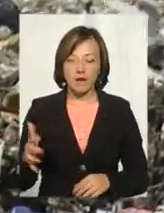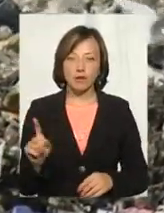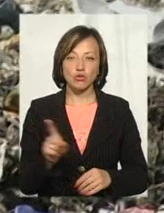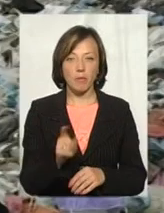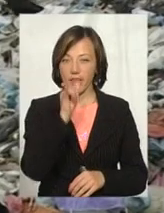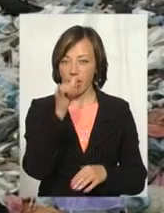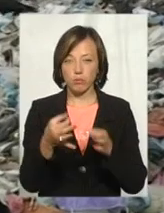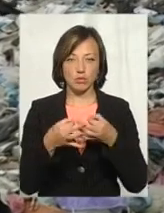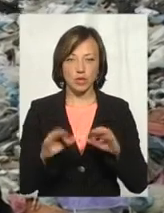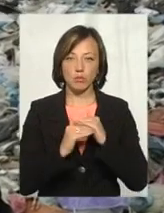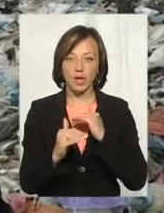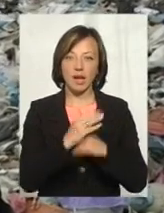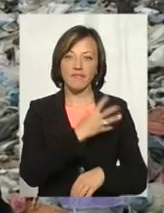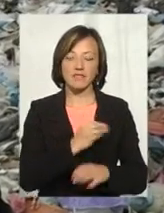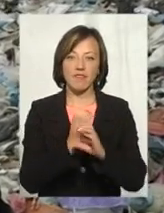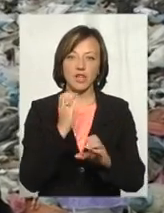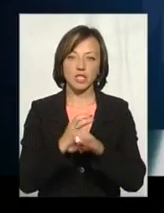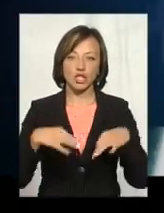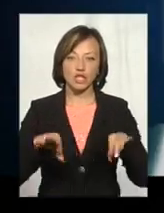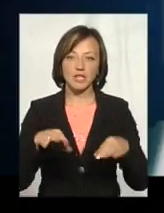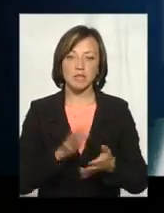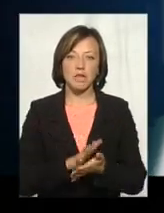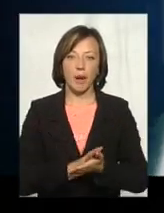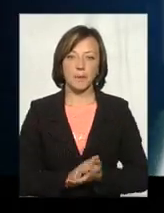щоби не пустити на полігон львівські вантажівки зі сміттям.